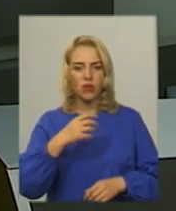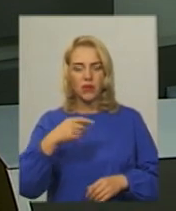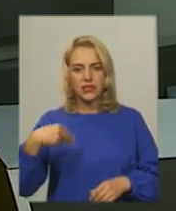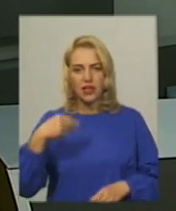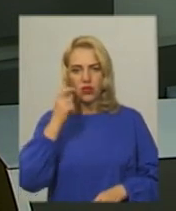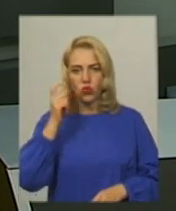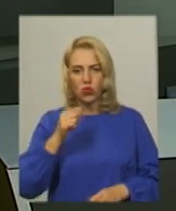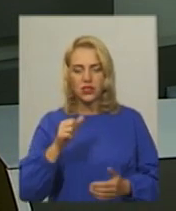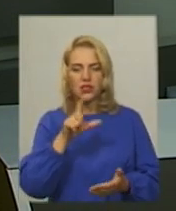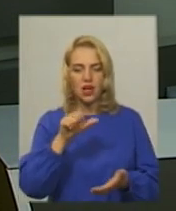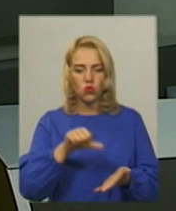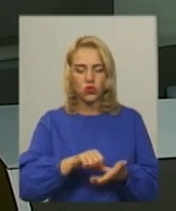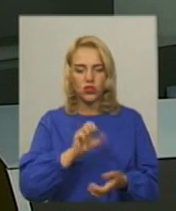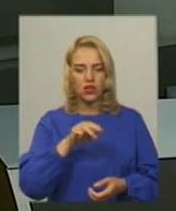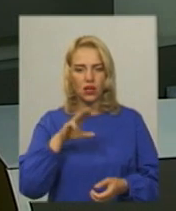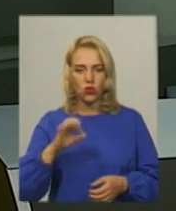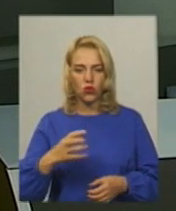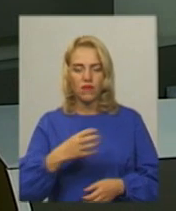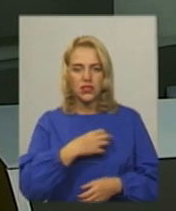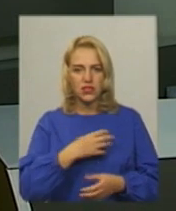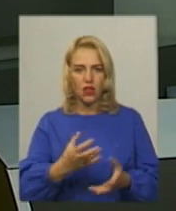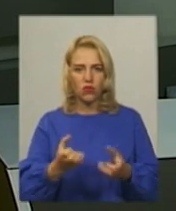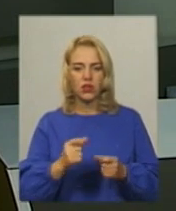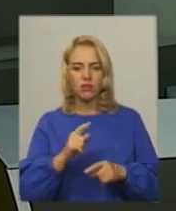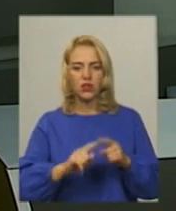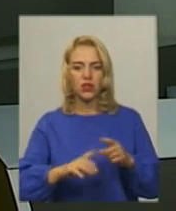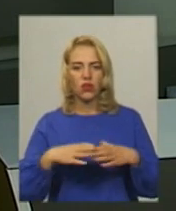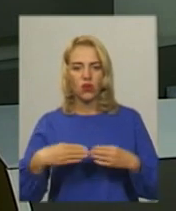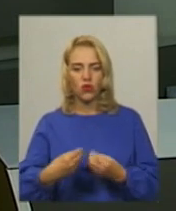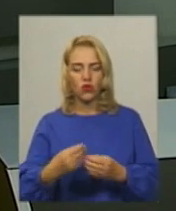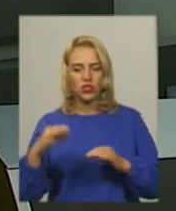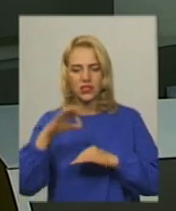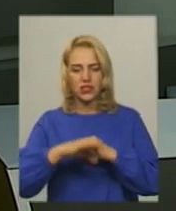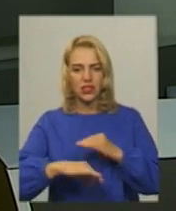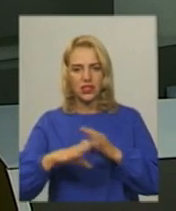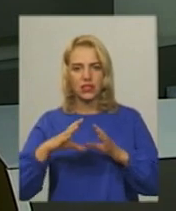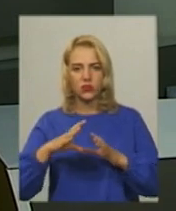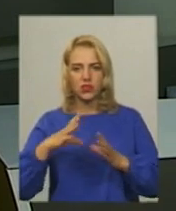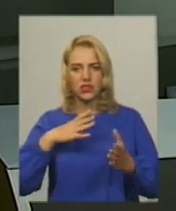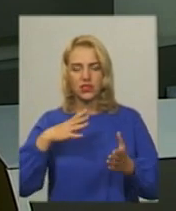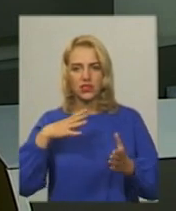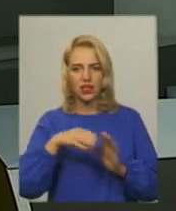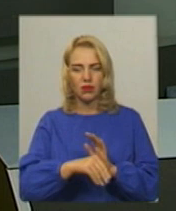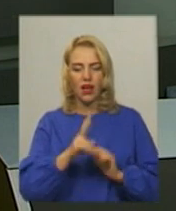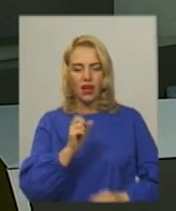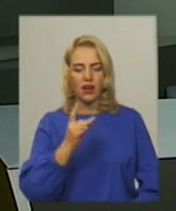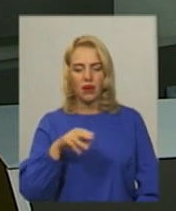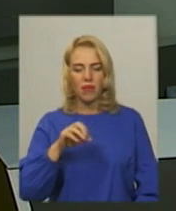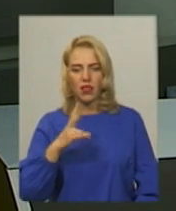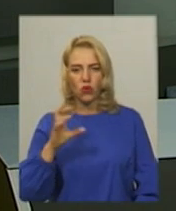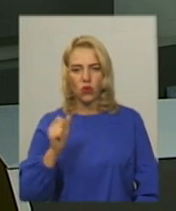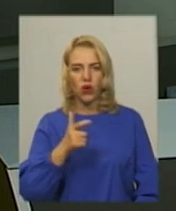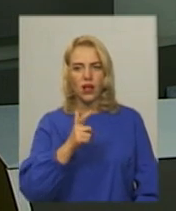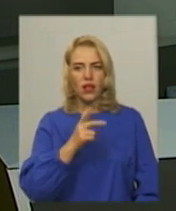антитерористичній операції Відзнаки отримали родичі загиблих на сході бійців Сергія Карпенка, Назара Галюка та Олександра